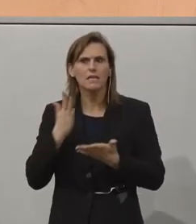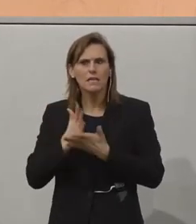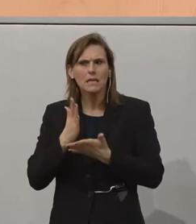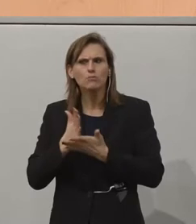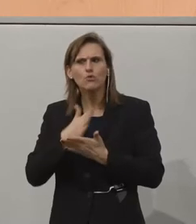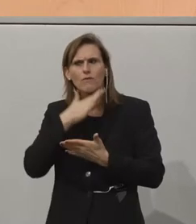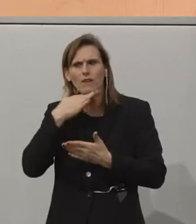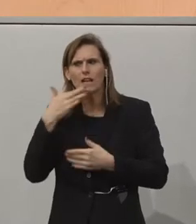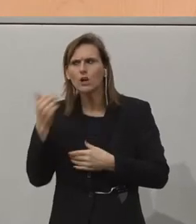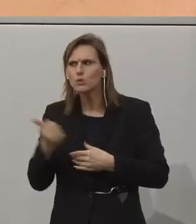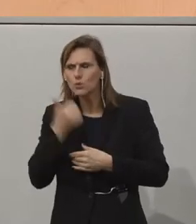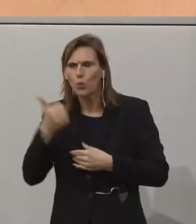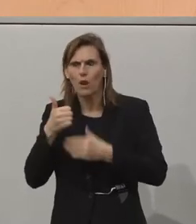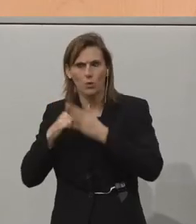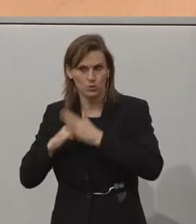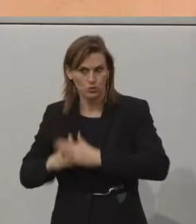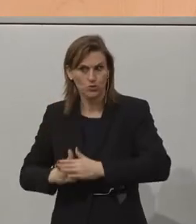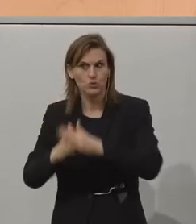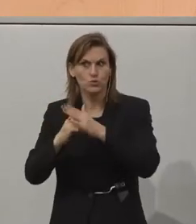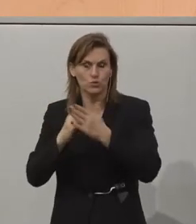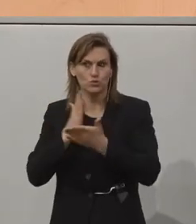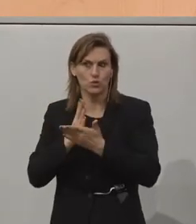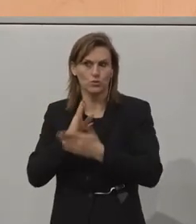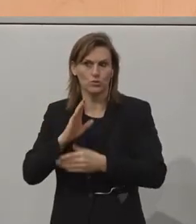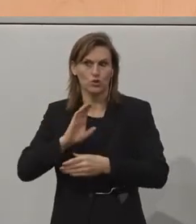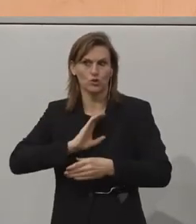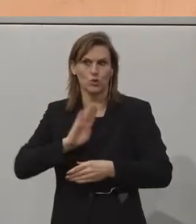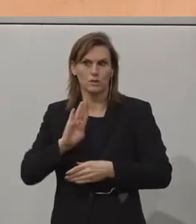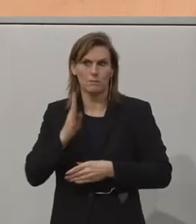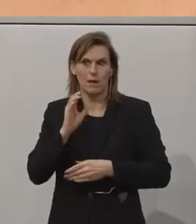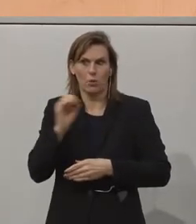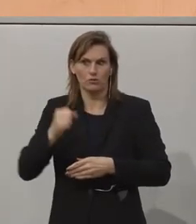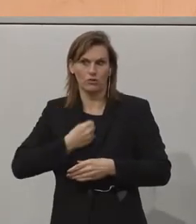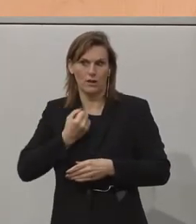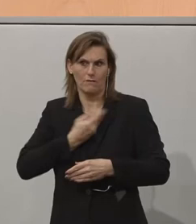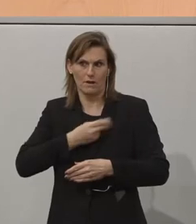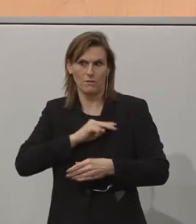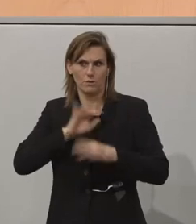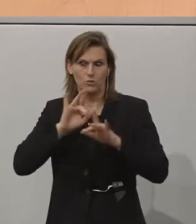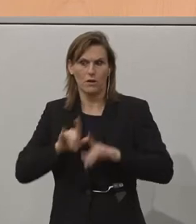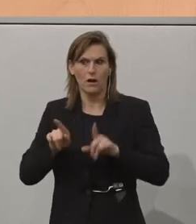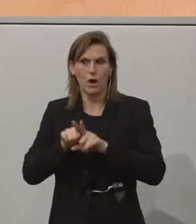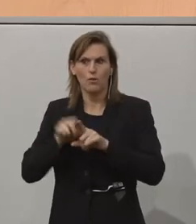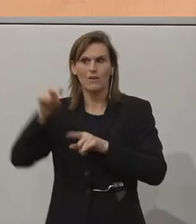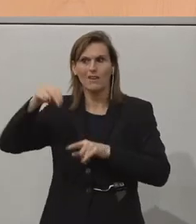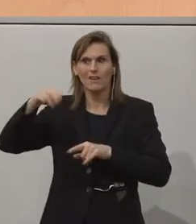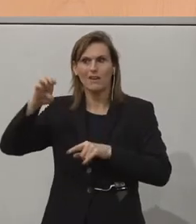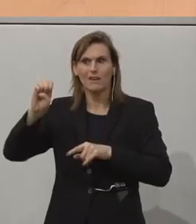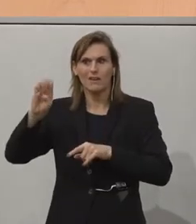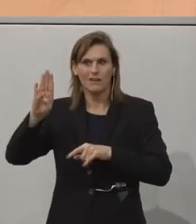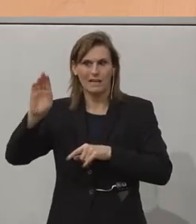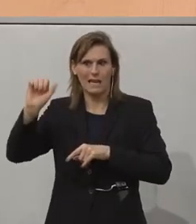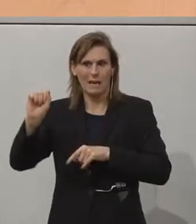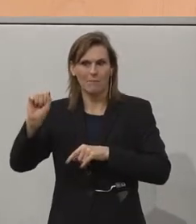viele tolle Unterstützung. Die Chance B in der östlichen Steiermark ist verantwortlich, NEBA-Dienstleistungen anzubieten.